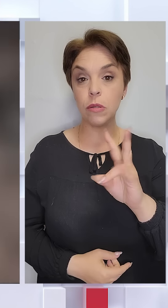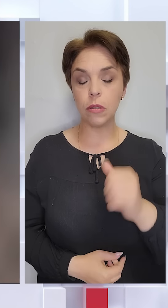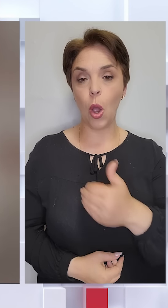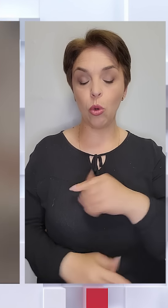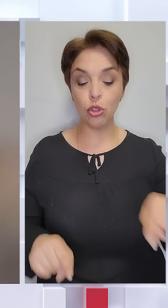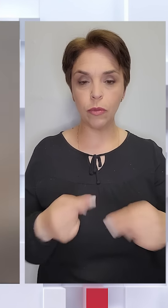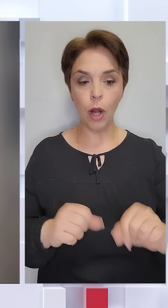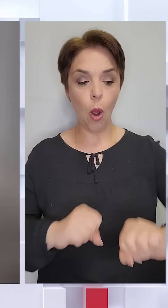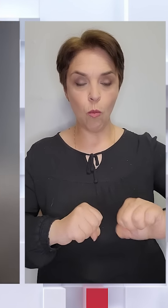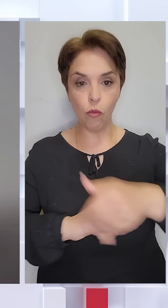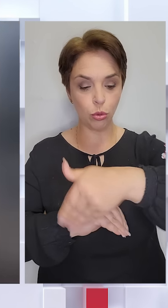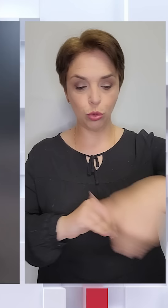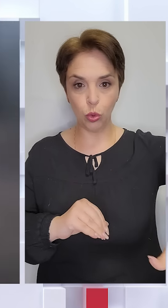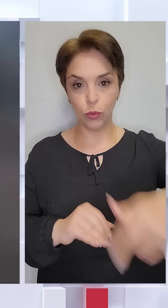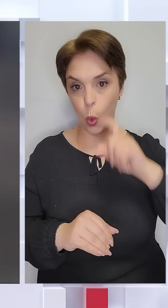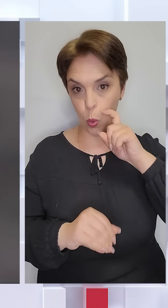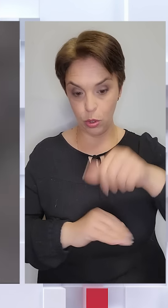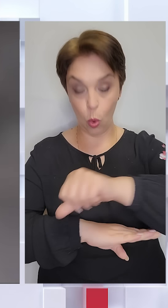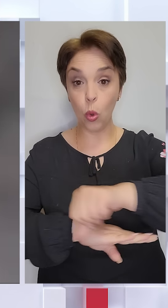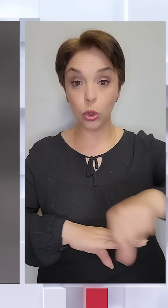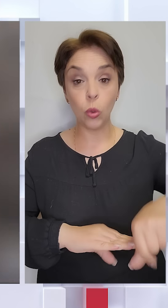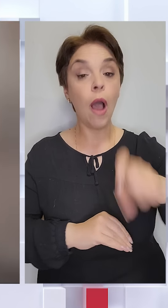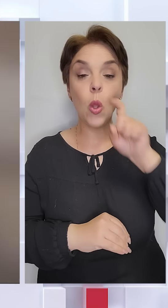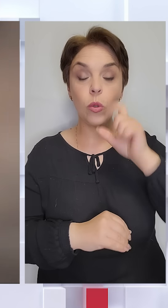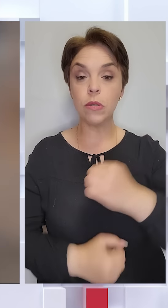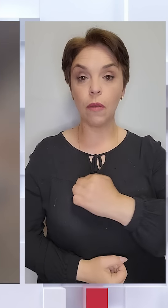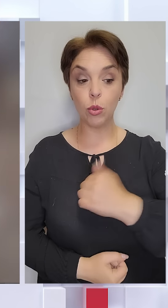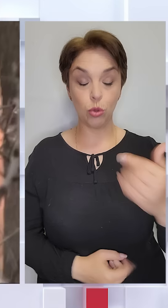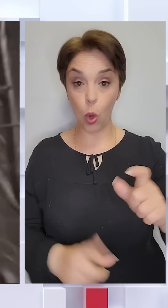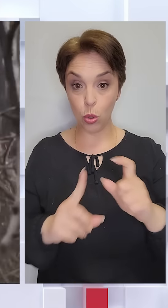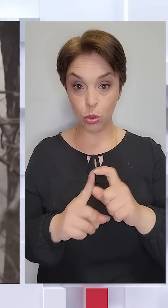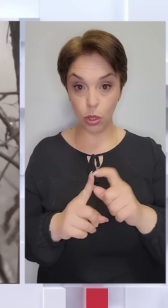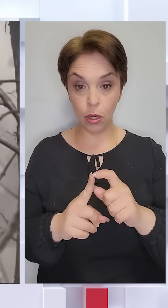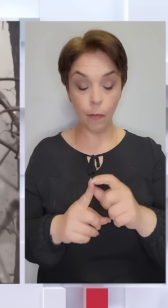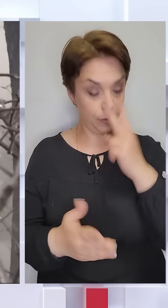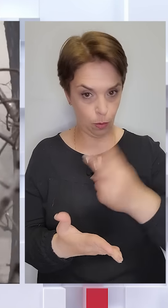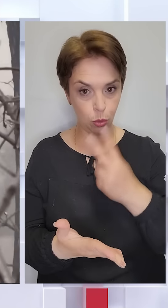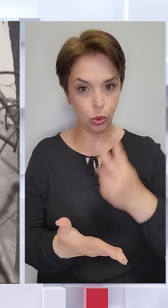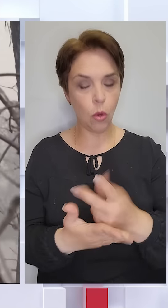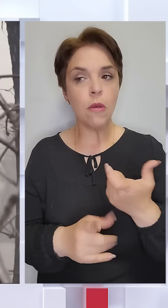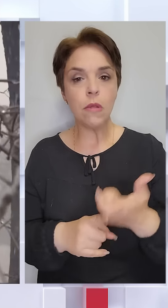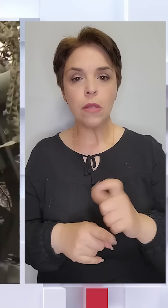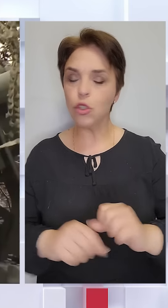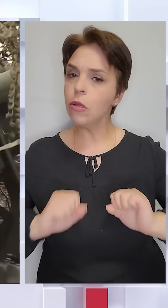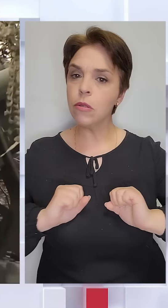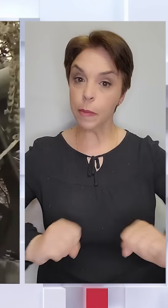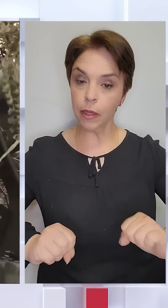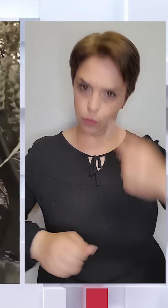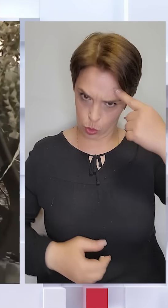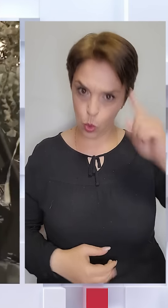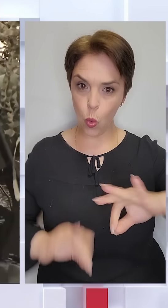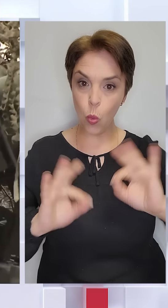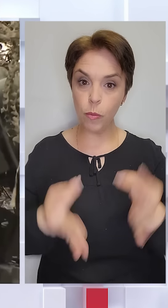створити буферну зону вздовж українського кордону. Але українські військові, з його слів, демонструють надзвичайну сміливість та уміння,